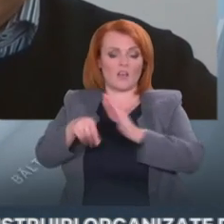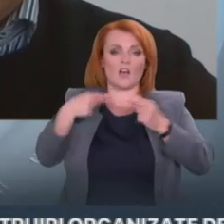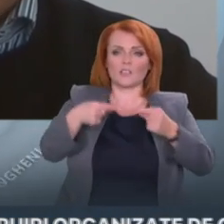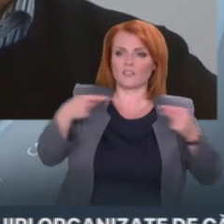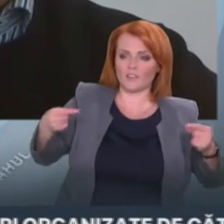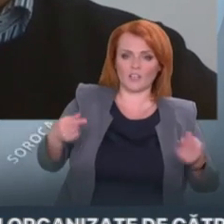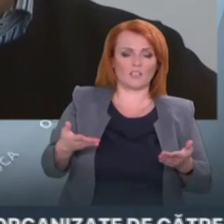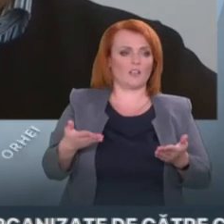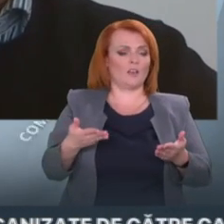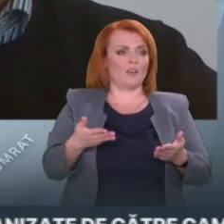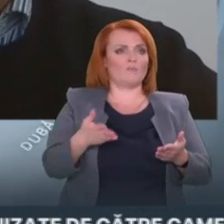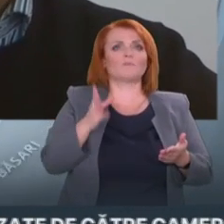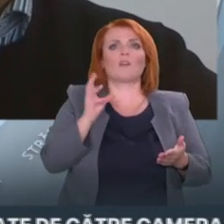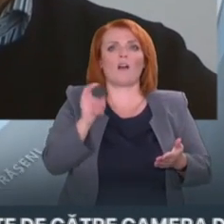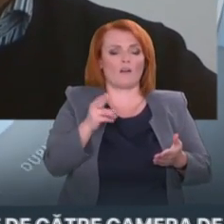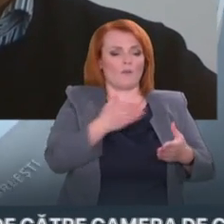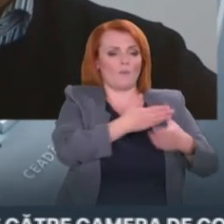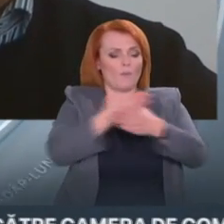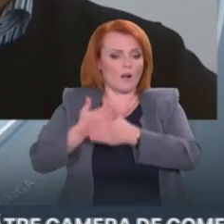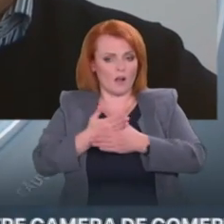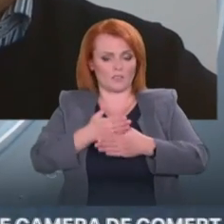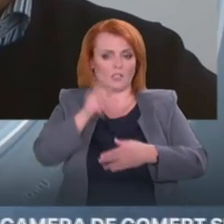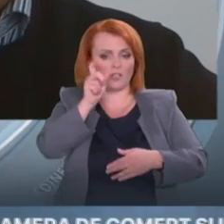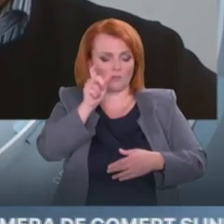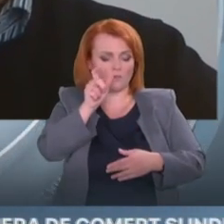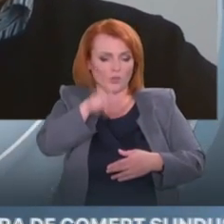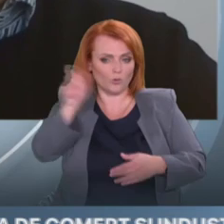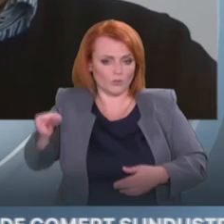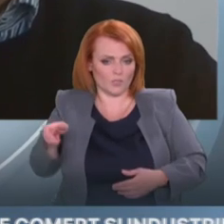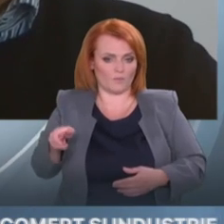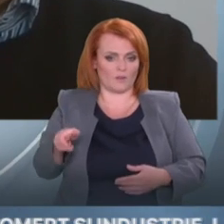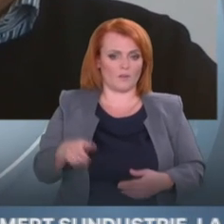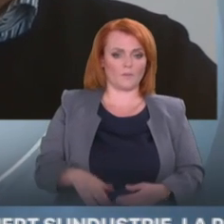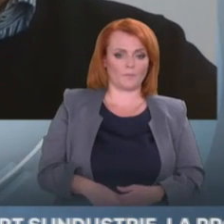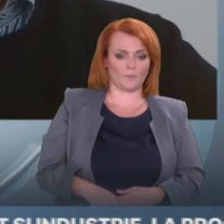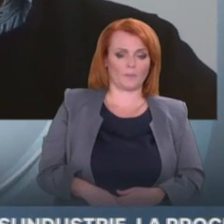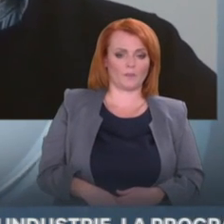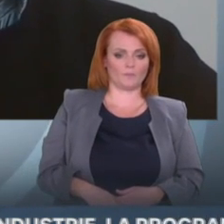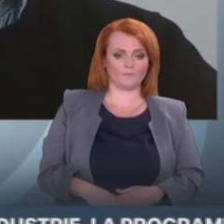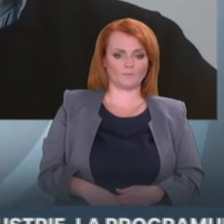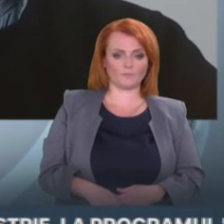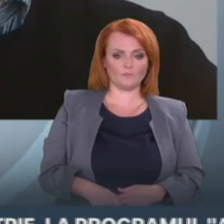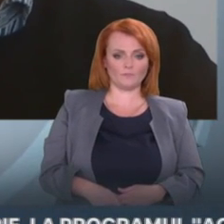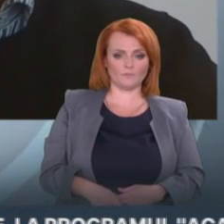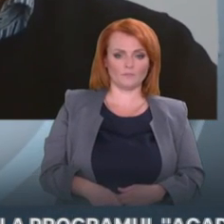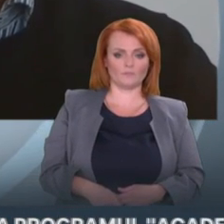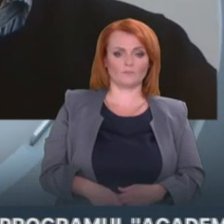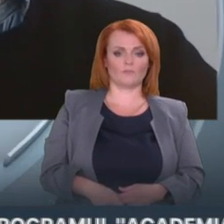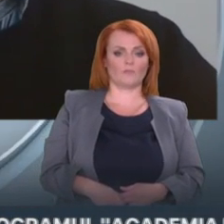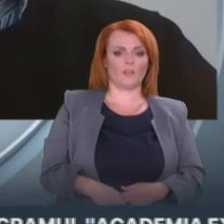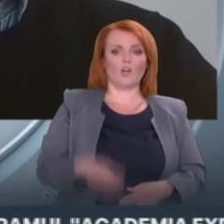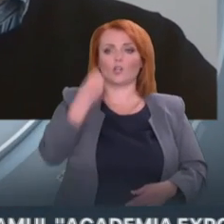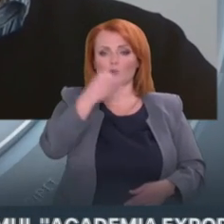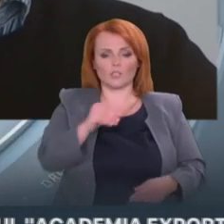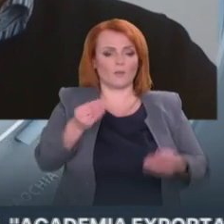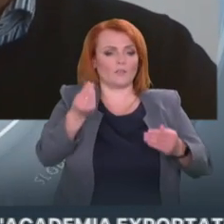de generare a curentului electric decât cele clasice. Deci să investească în panouri fotovoltaice sau în,